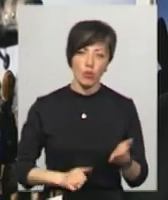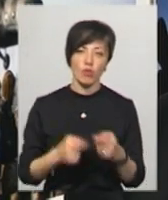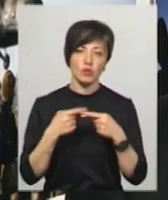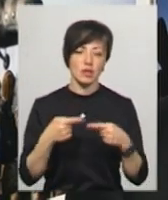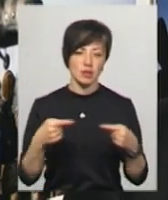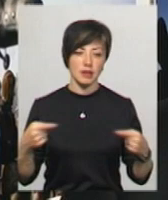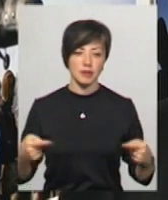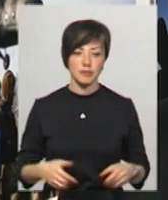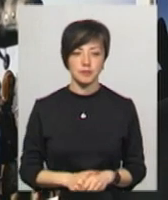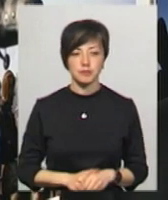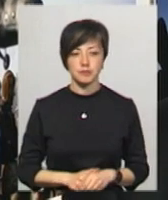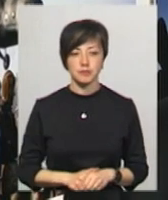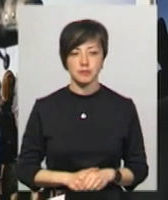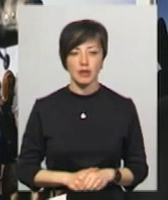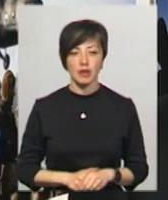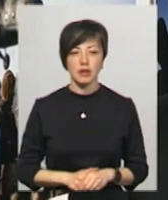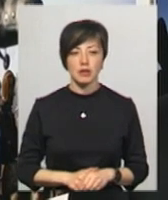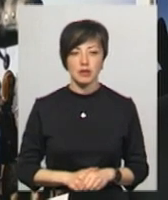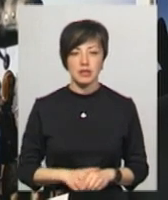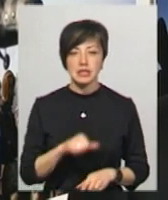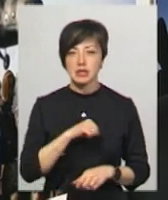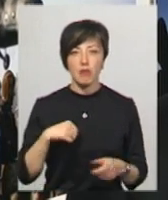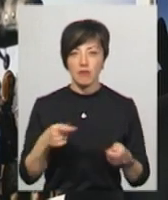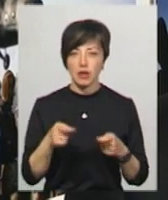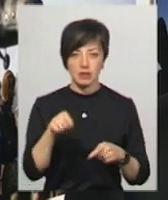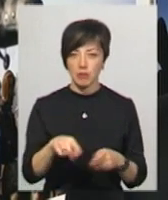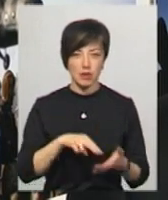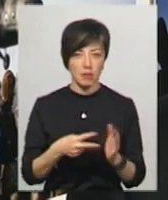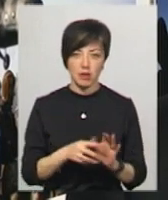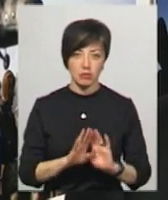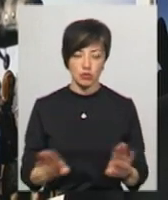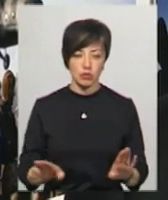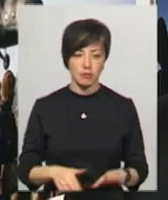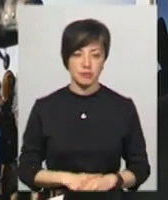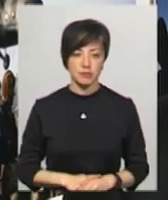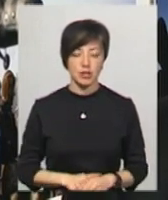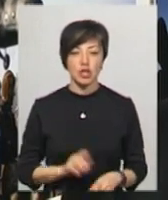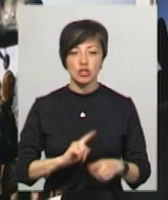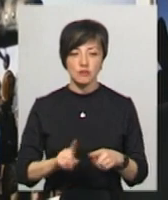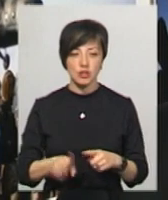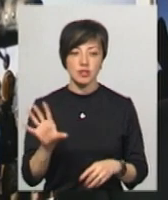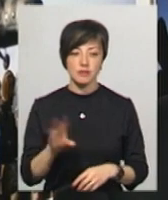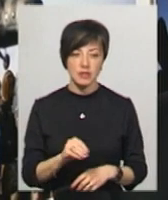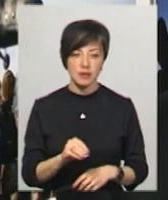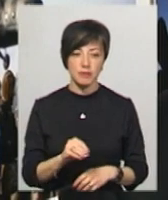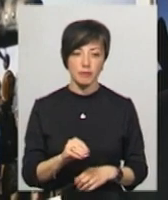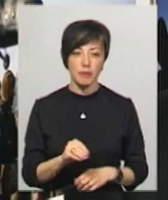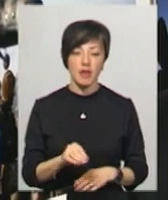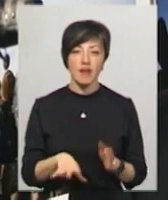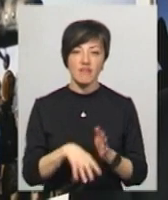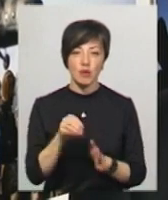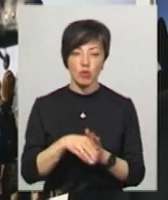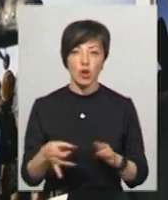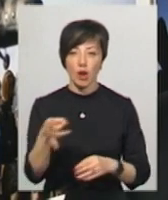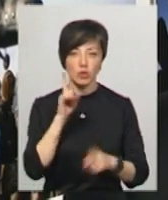і так далі. Самоврядування ми там не передбачаємо. Тобто, швидше всього, що виборів